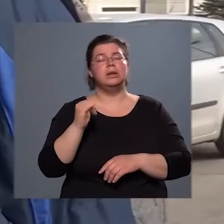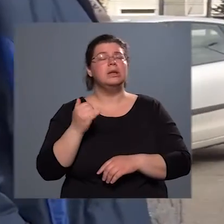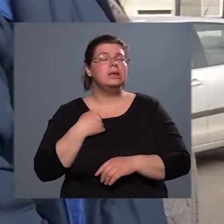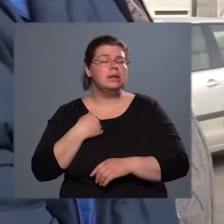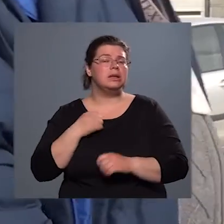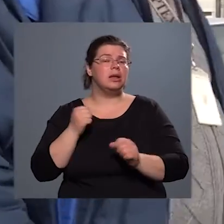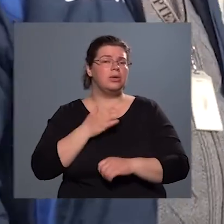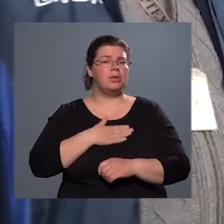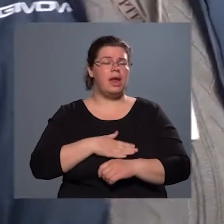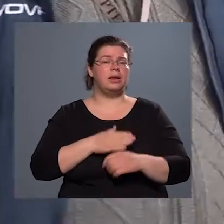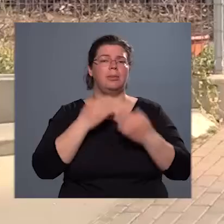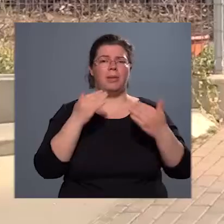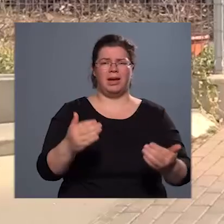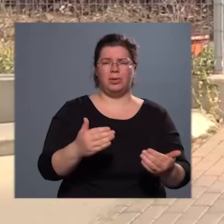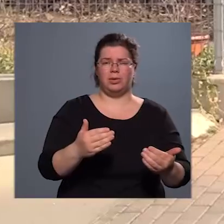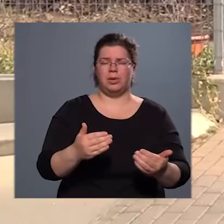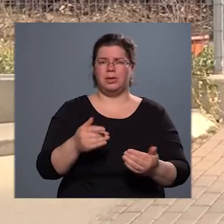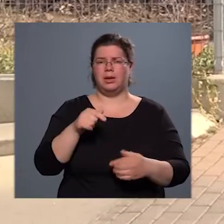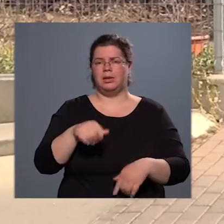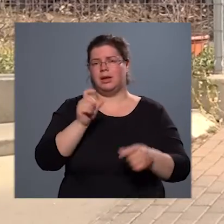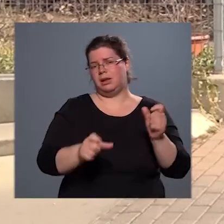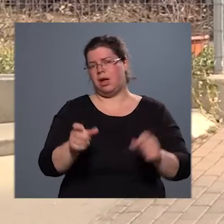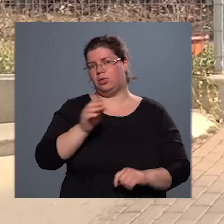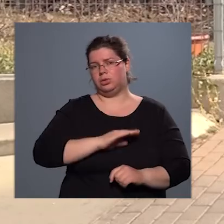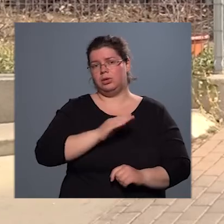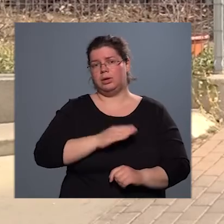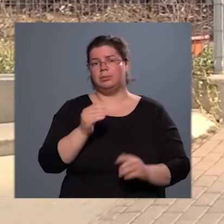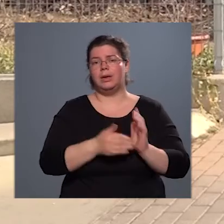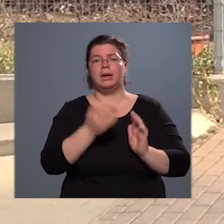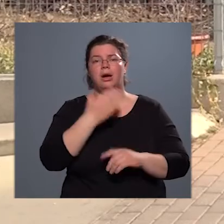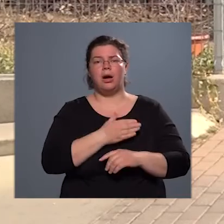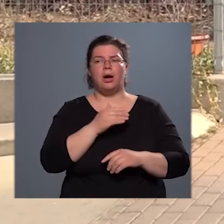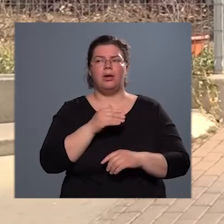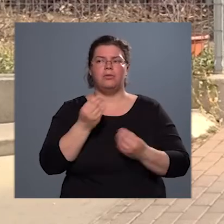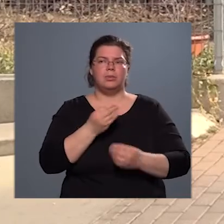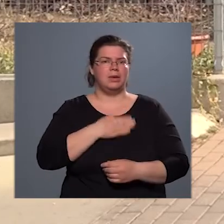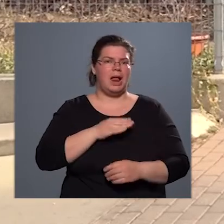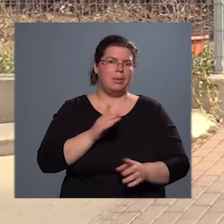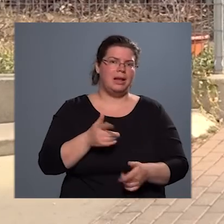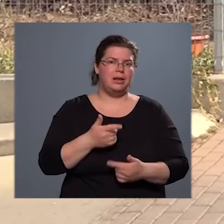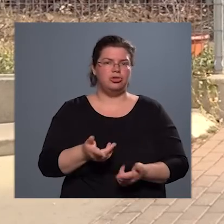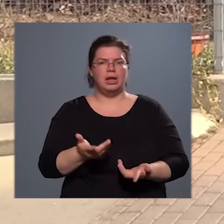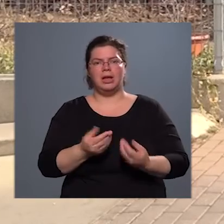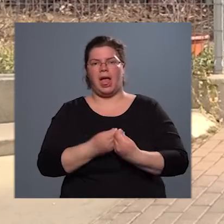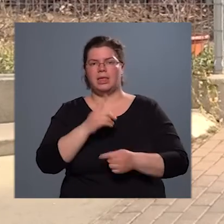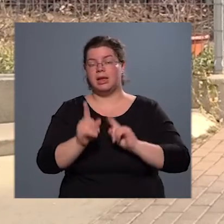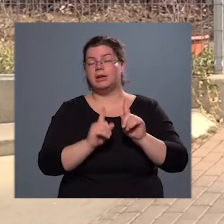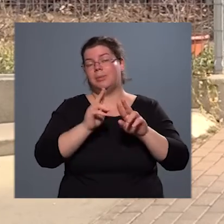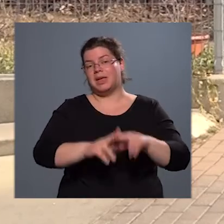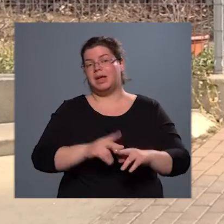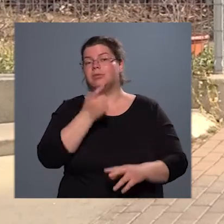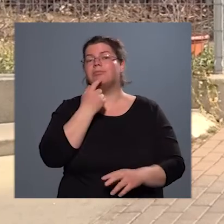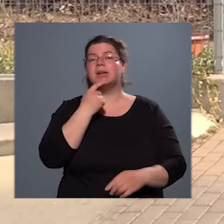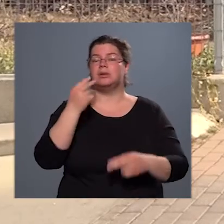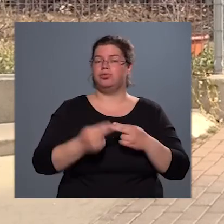nagyon szeretném megköszönni az itt lakóknak a türelmét, még ha ez némi kellemetlenséggel is járt, de megígértük, hogy március